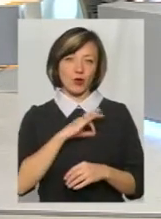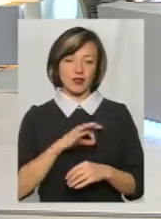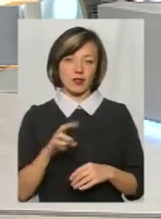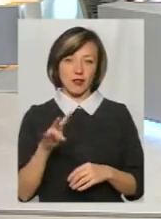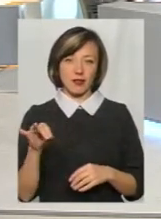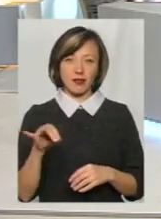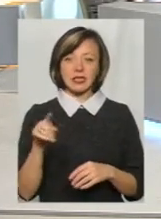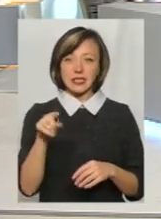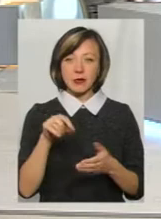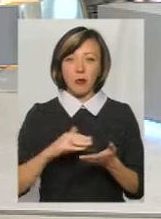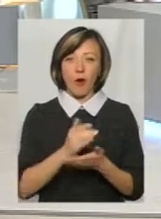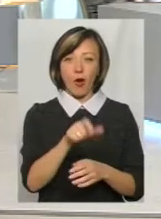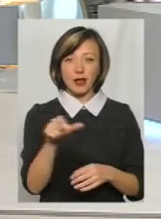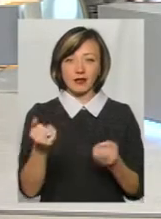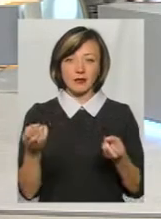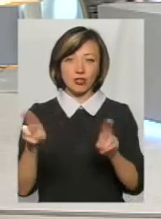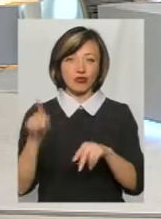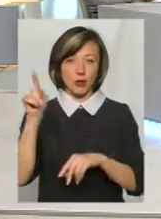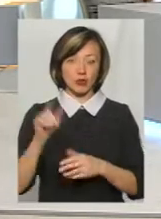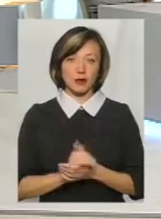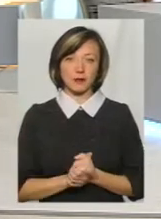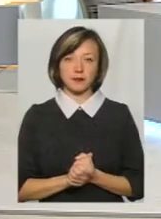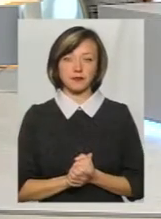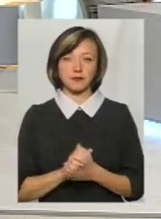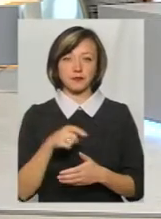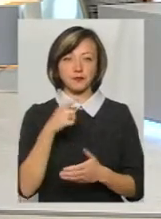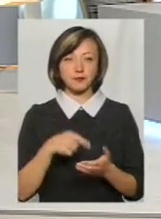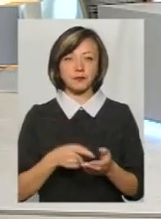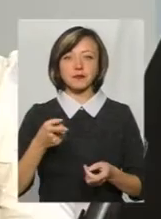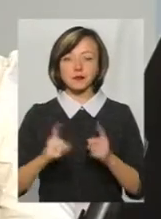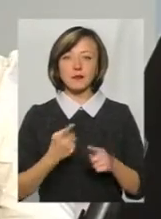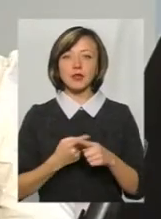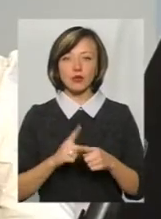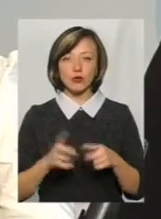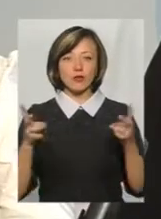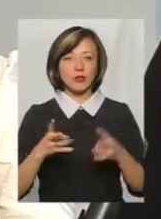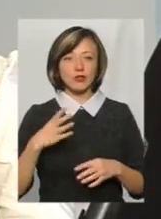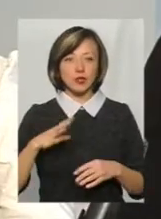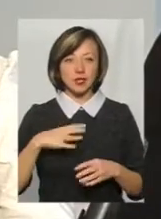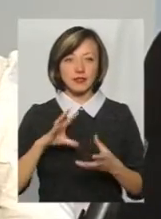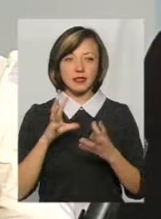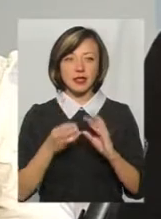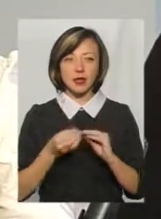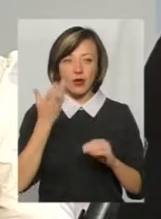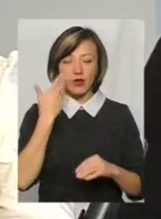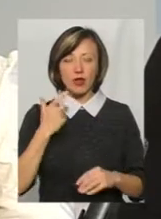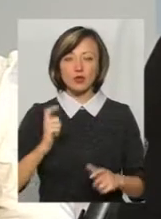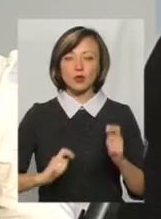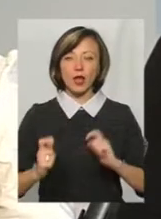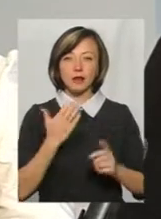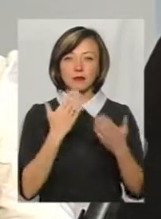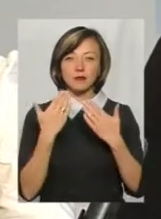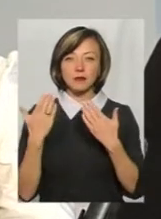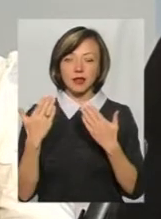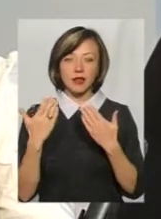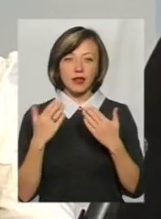Ті самі політики, які зараз залишаються там. Насправді, до цього цього було варто очікувати. Взагалі, я навіть коли там студентами спілкуюсь на тему